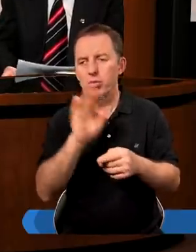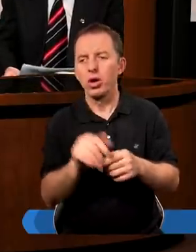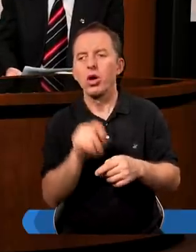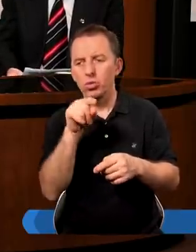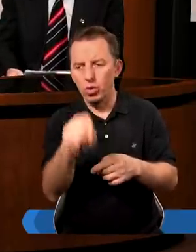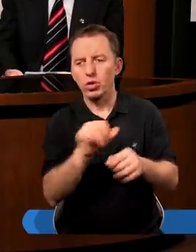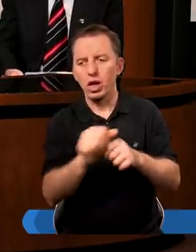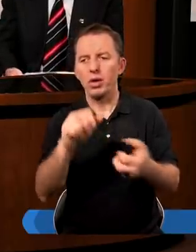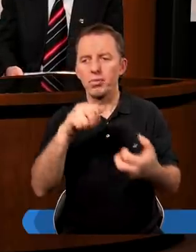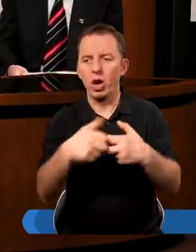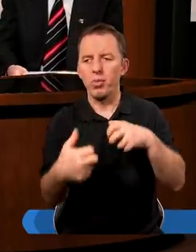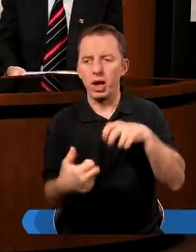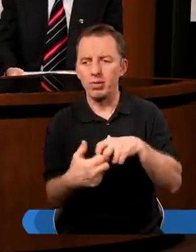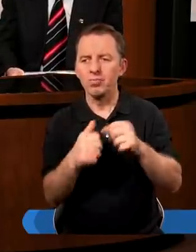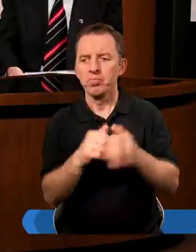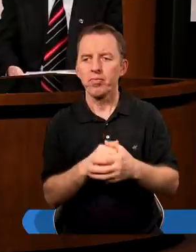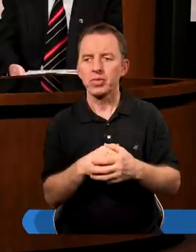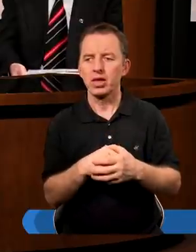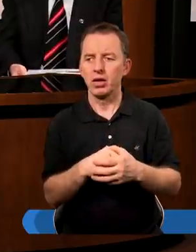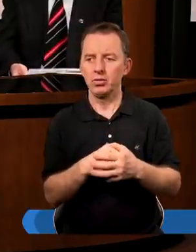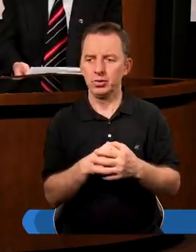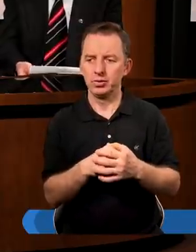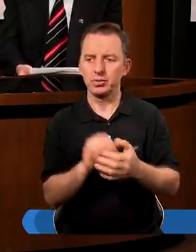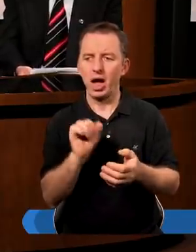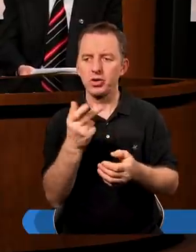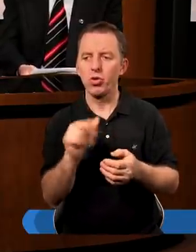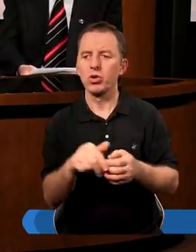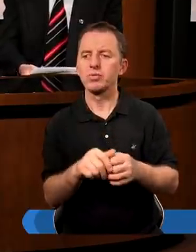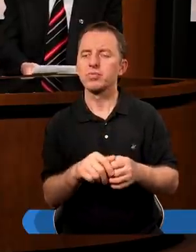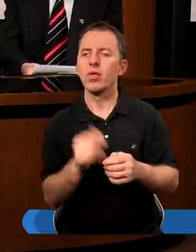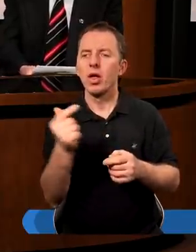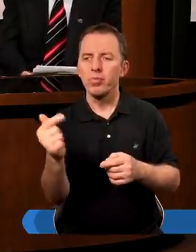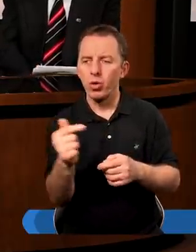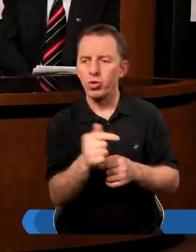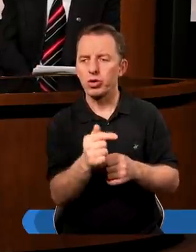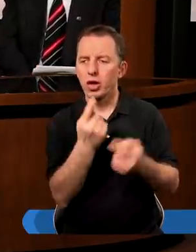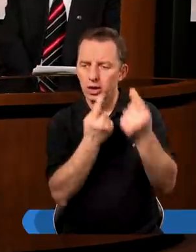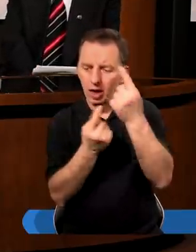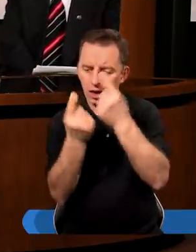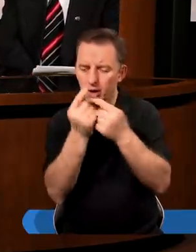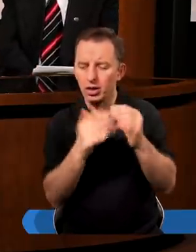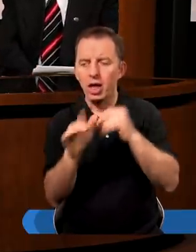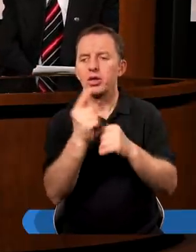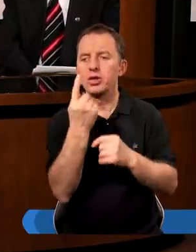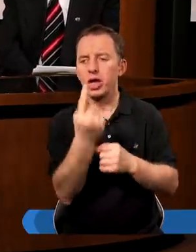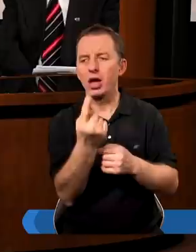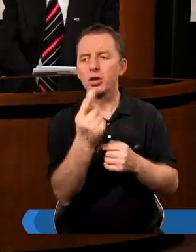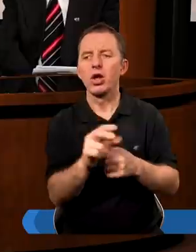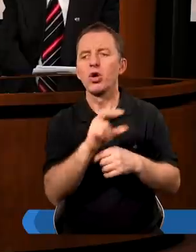Pana Boga. I to jest chyba problem w naszym stosunku do bogactwa. Aniu? Wydaje mi się, że musimy się zastanowić nad jednym.